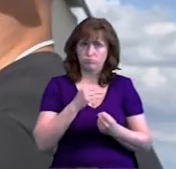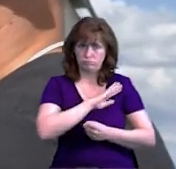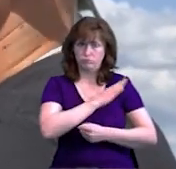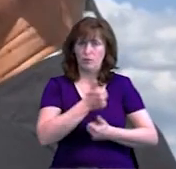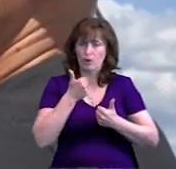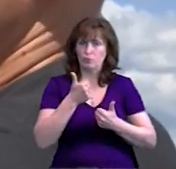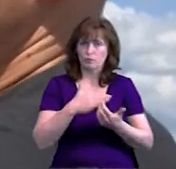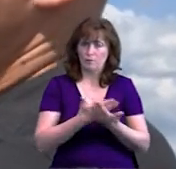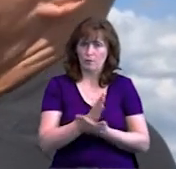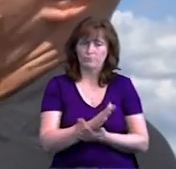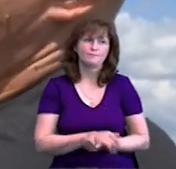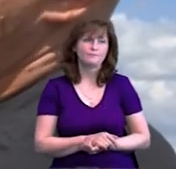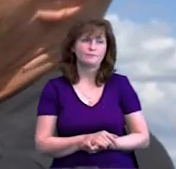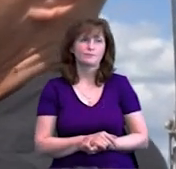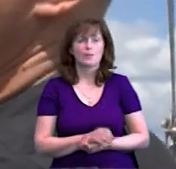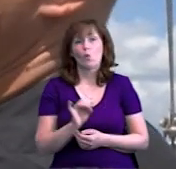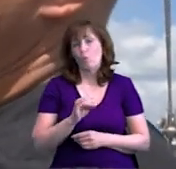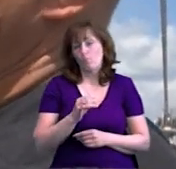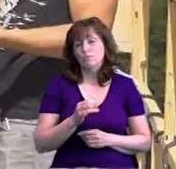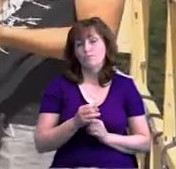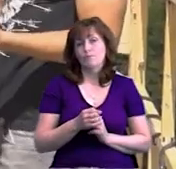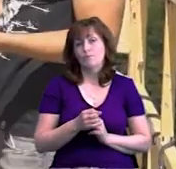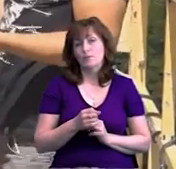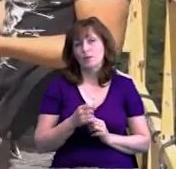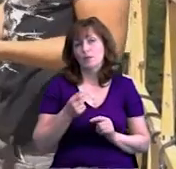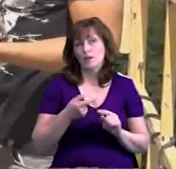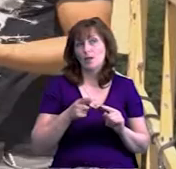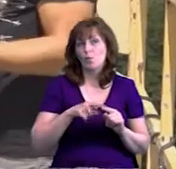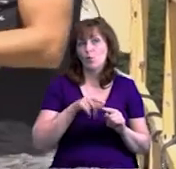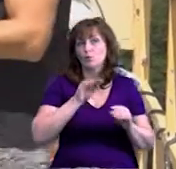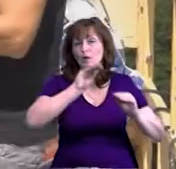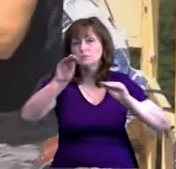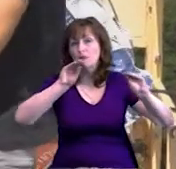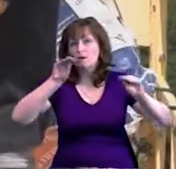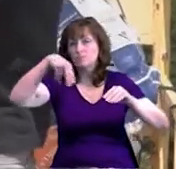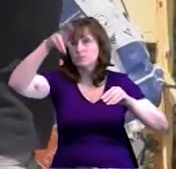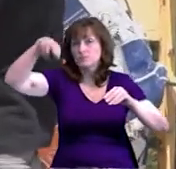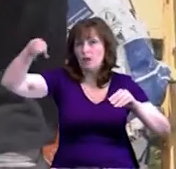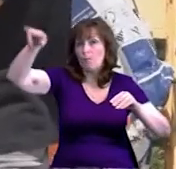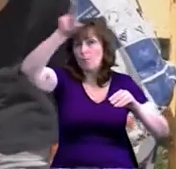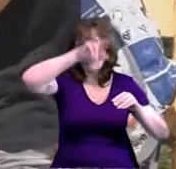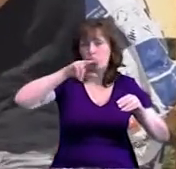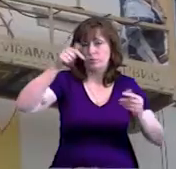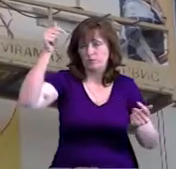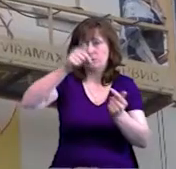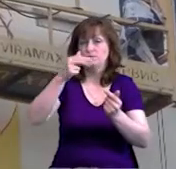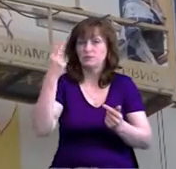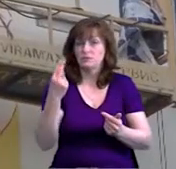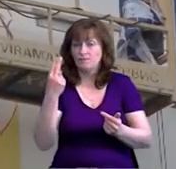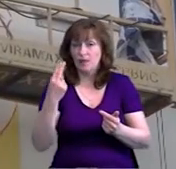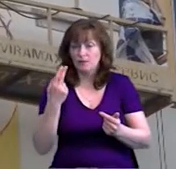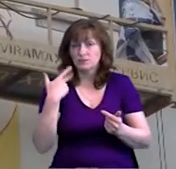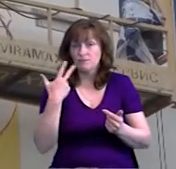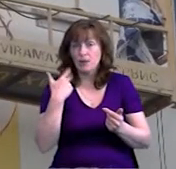годами. І дуже радує результат. Їе функція – це заполнить площадь определенним цветом. А для